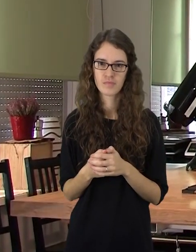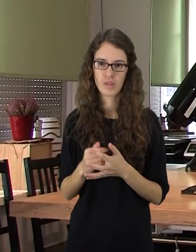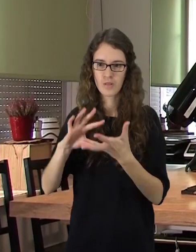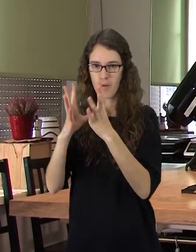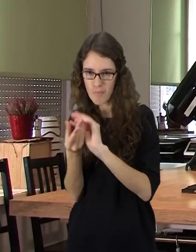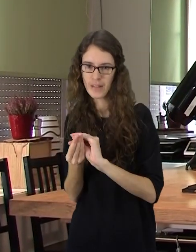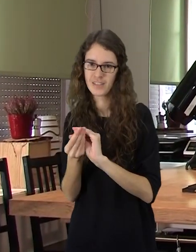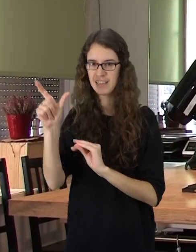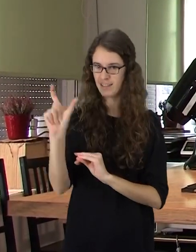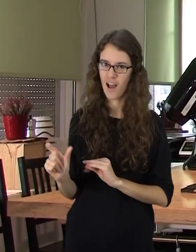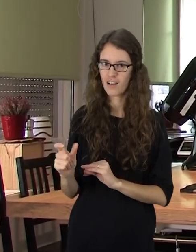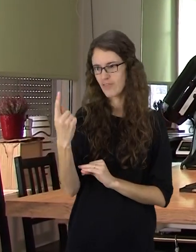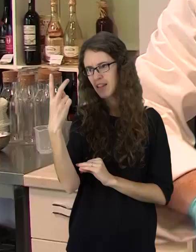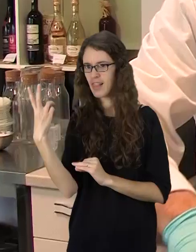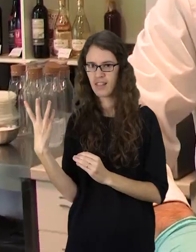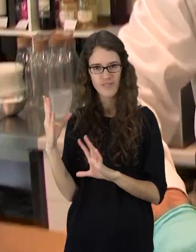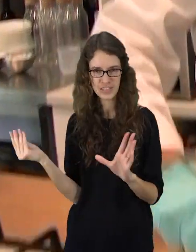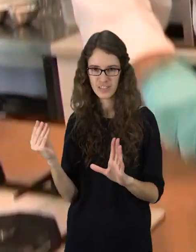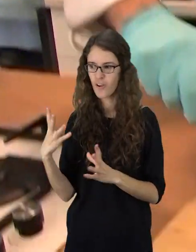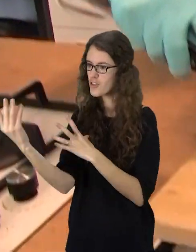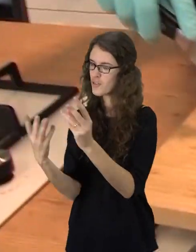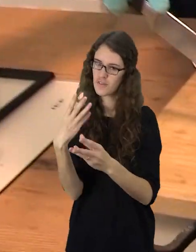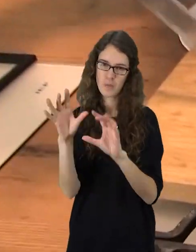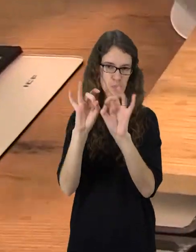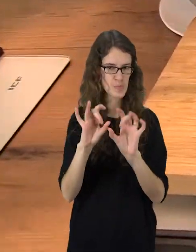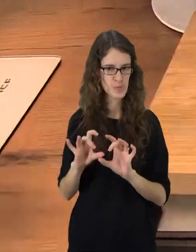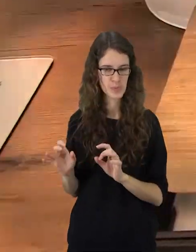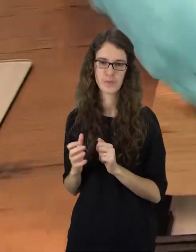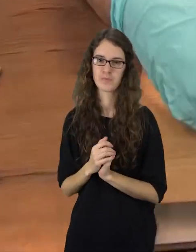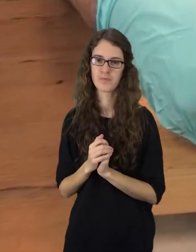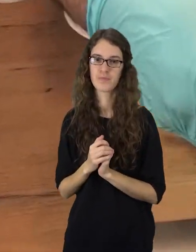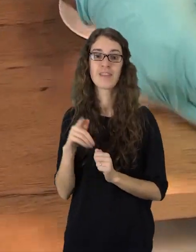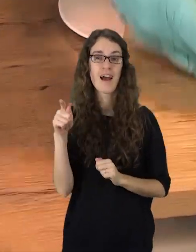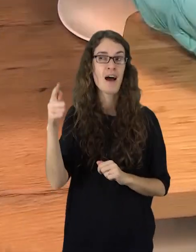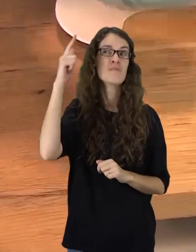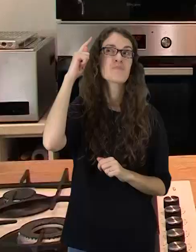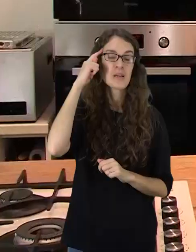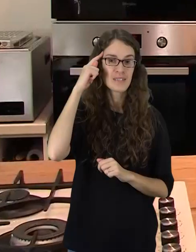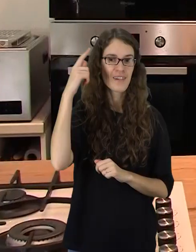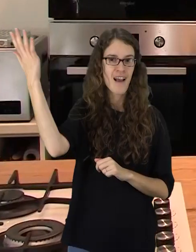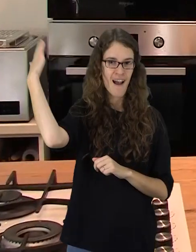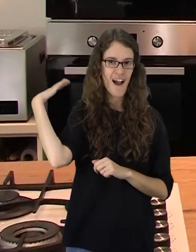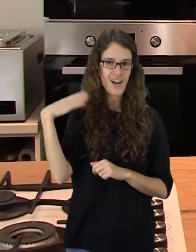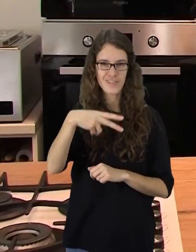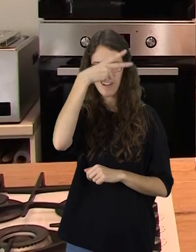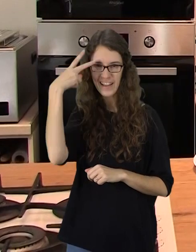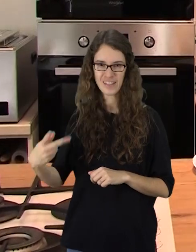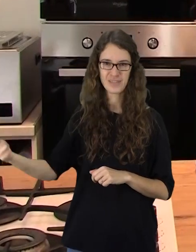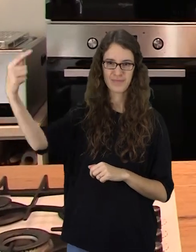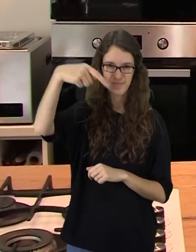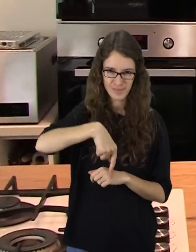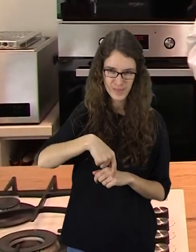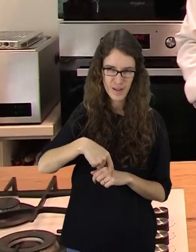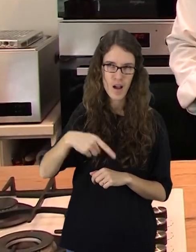bendrai, nu, mes gaminam. Tuo tarpu prisimindamas pirmasis dienas Lietuvoje, Italas pasakoja, kad turėjo